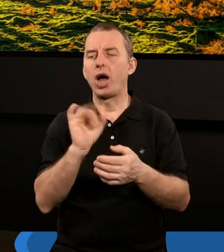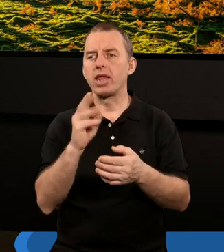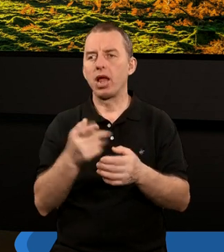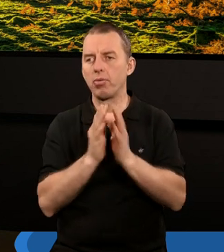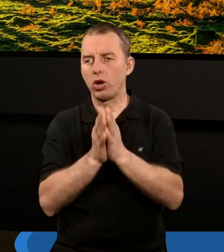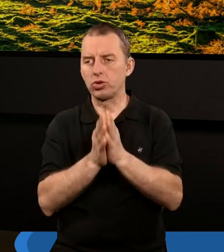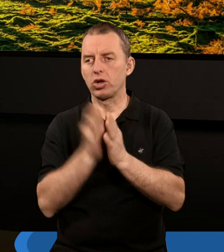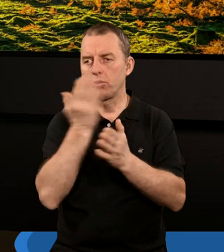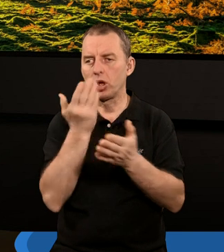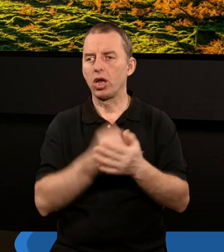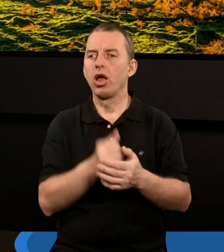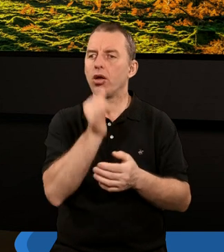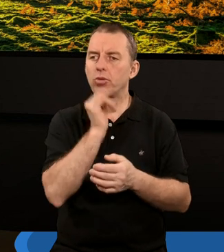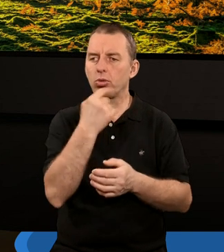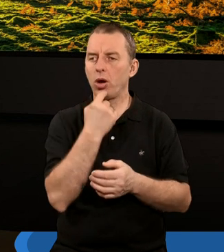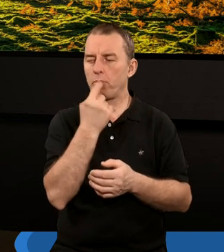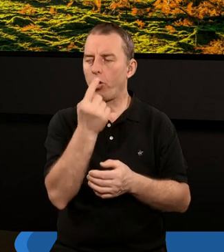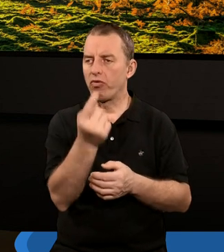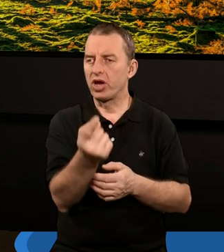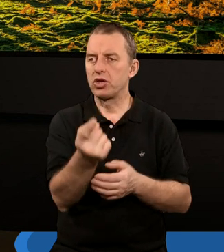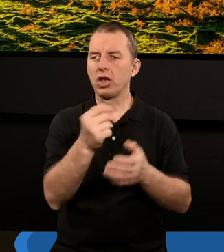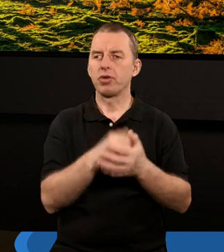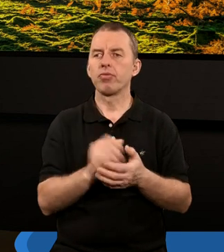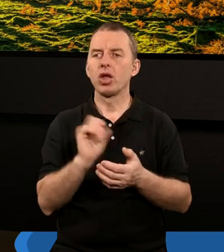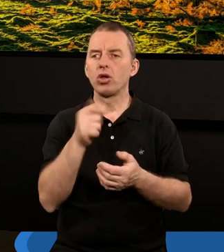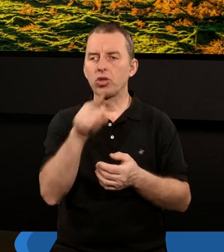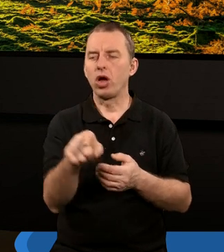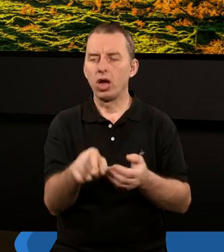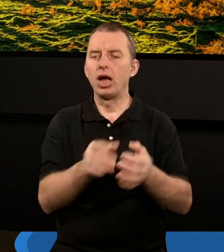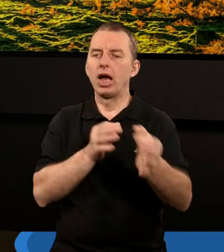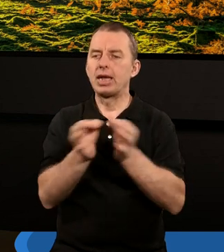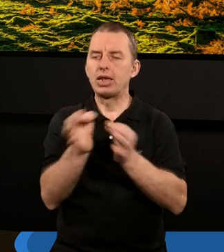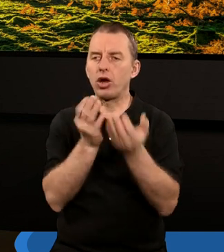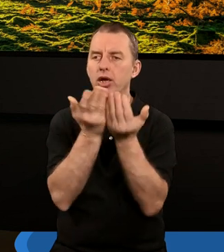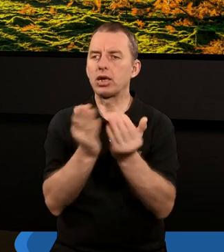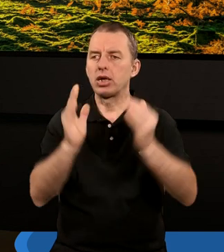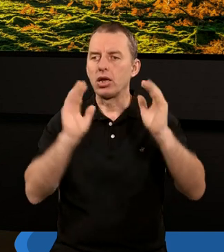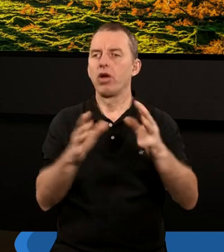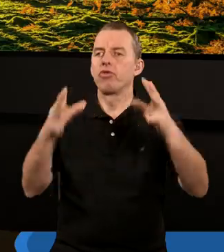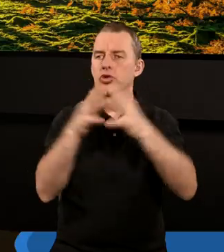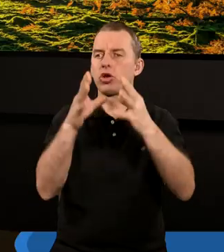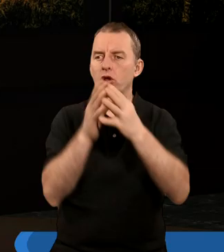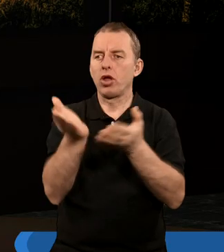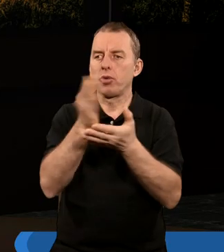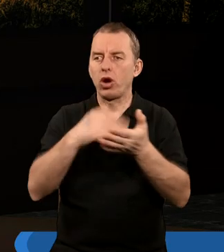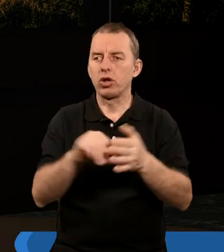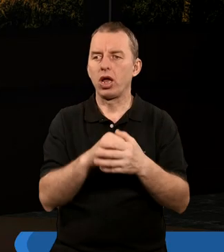bym poprosił i spróbowali powiedzieć, co to za scena, która przedstawiona jest tutaj w dziesiątym rozdziale.